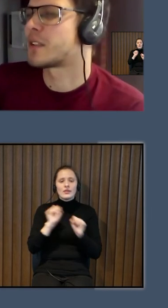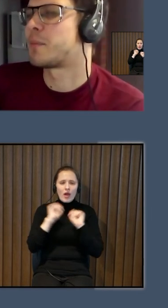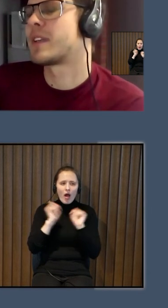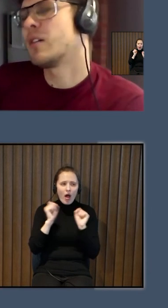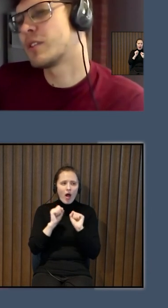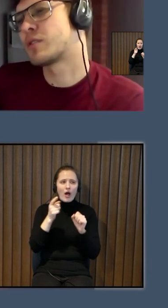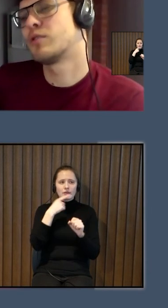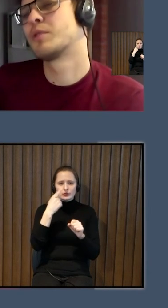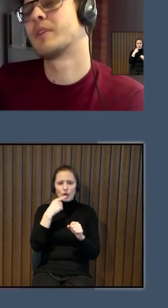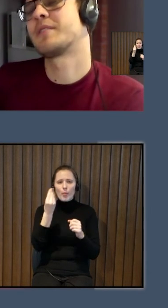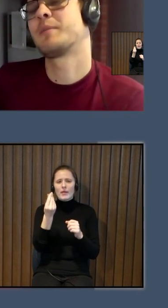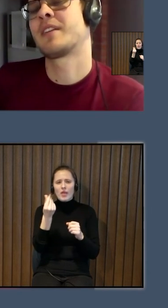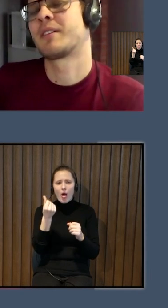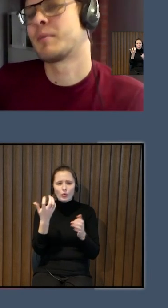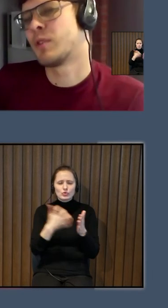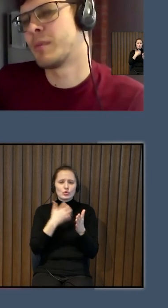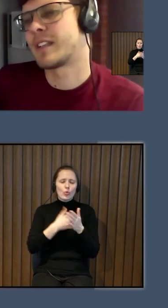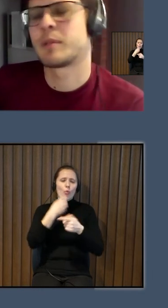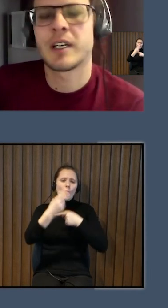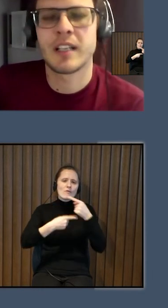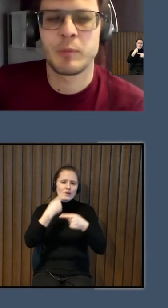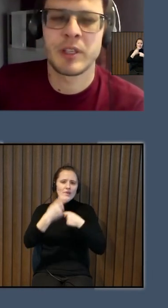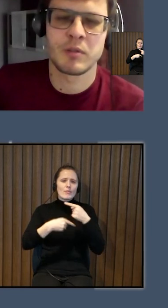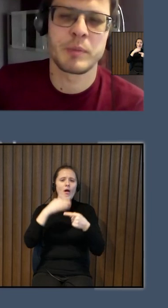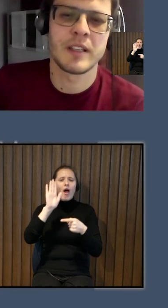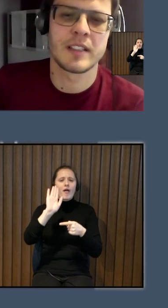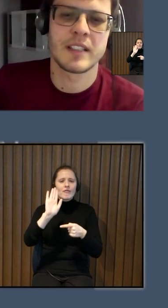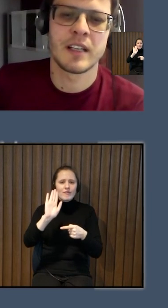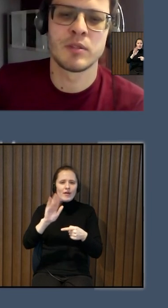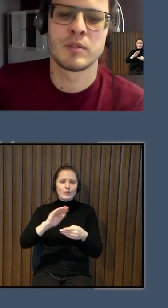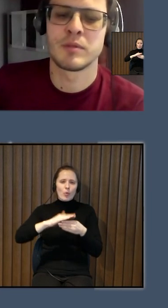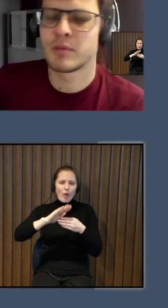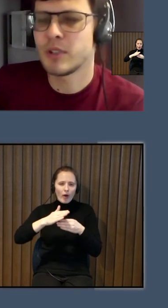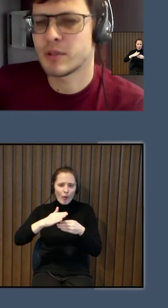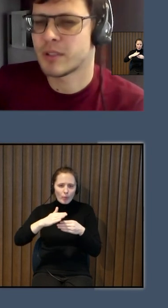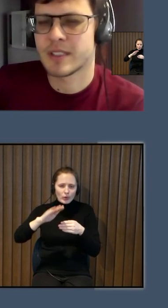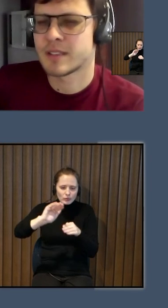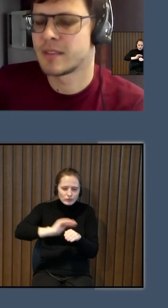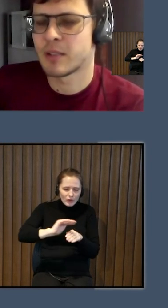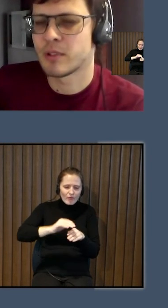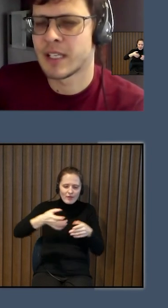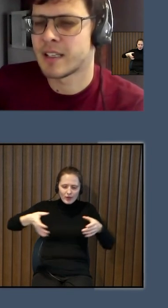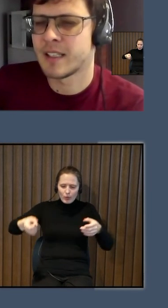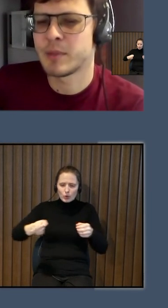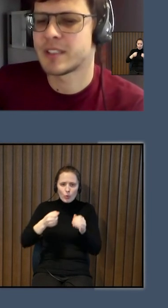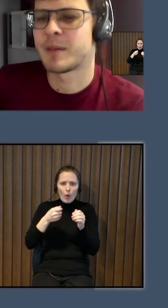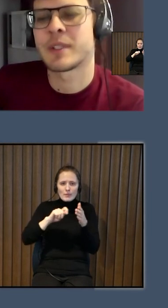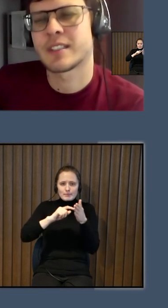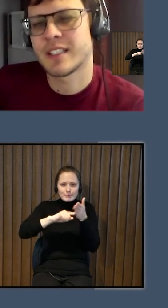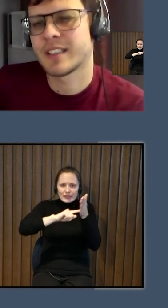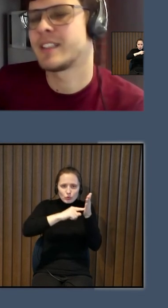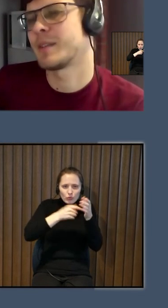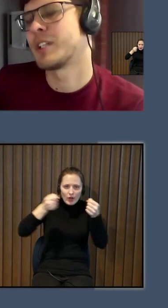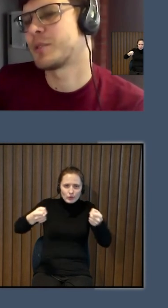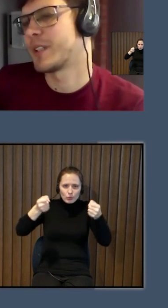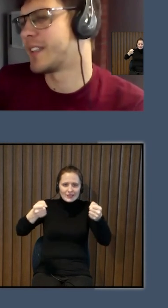pārskrienot, ka par naudas trūkumu mēs vienmēr varam nomārķēt pakāpienu un pielikt kādu rokturi, kas neko dārgi nemaksā,